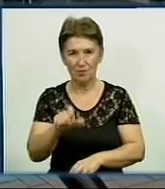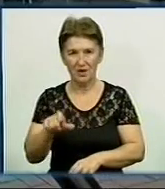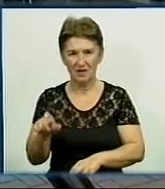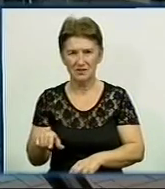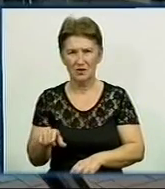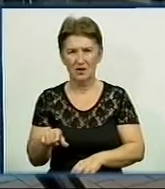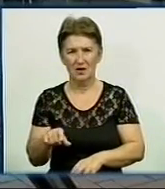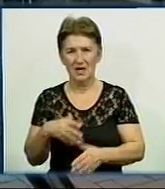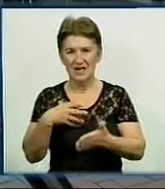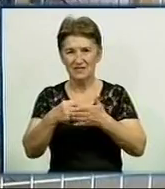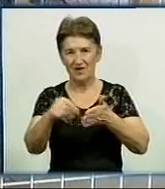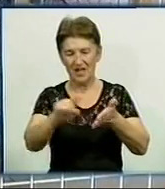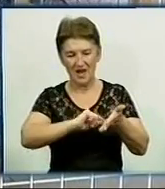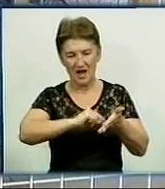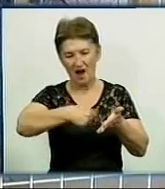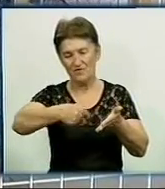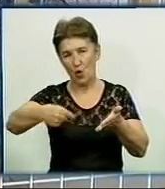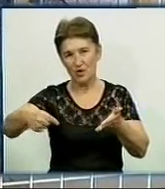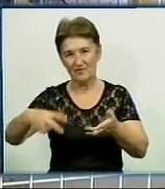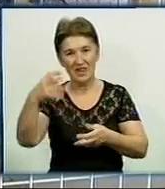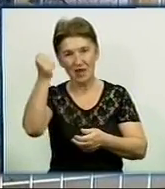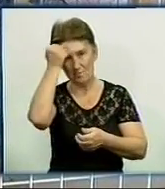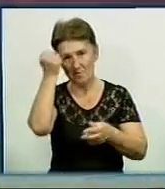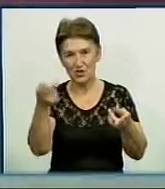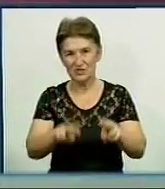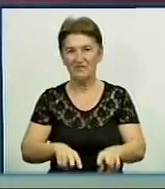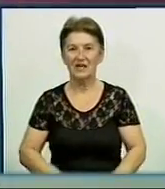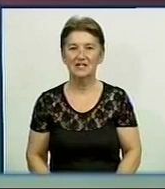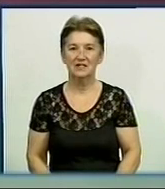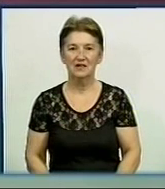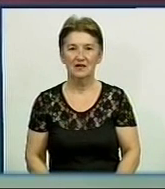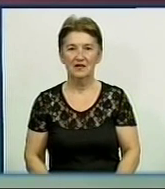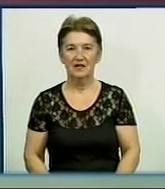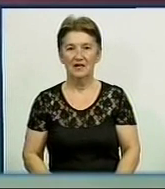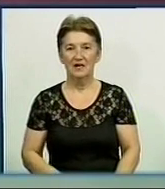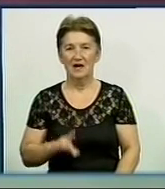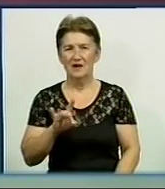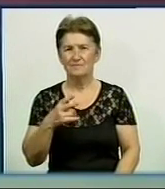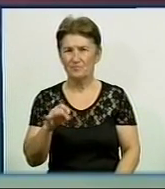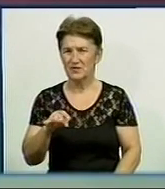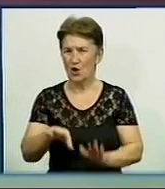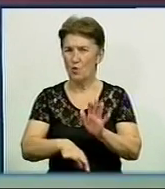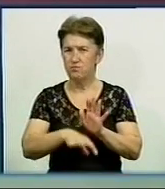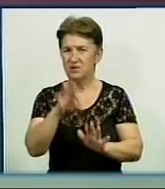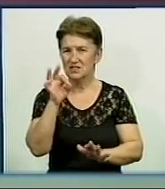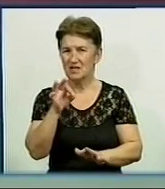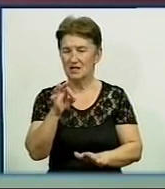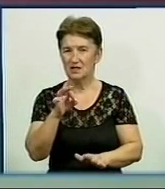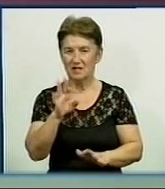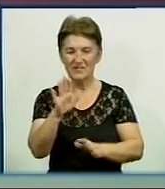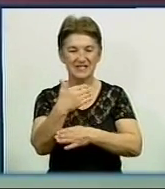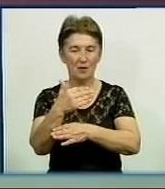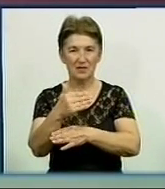ставив свій автограф. Це історія така, на пам'ятні. Кращого знам'янчани на року обирали на Кіровоградщині.